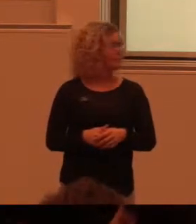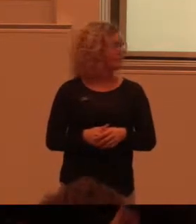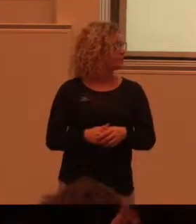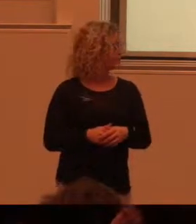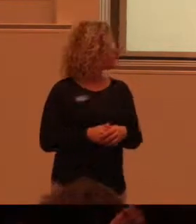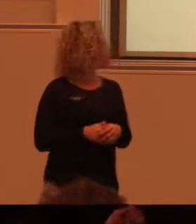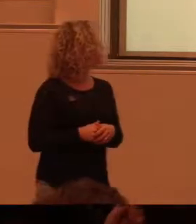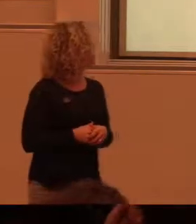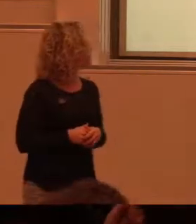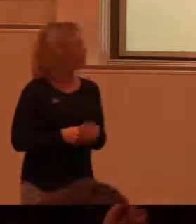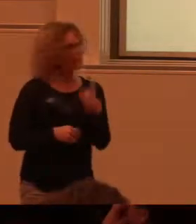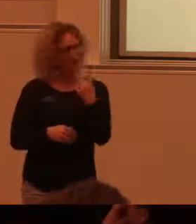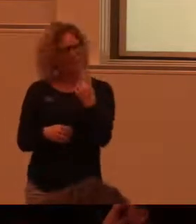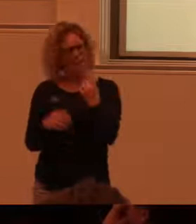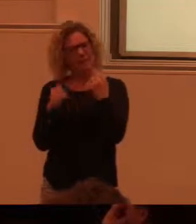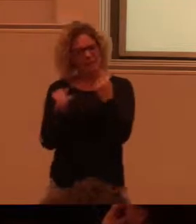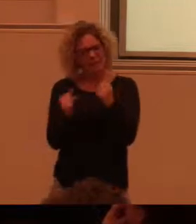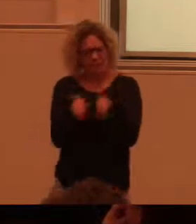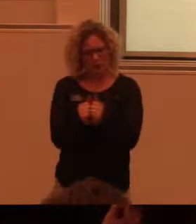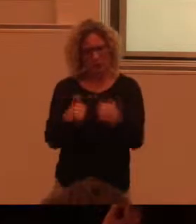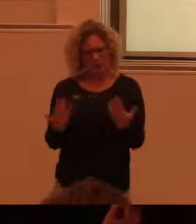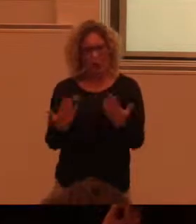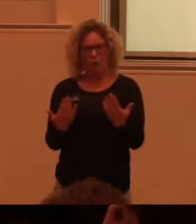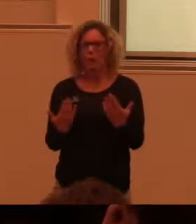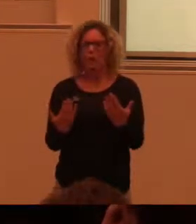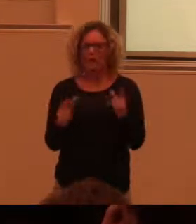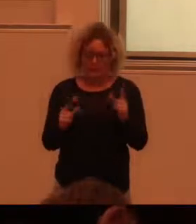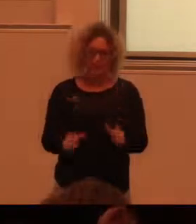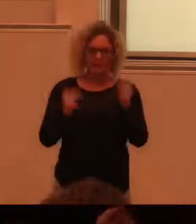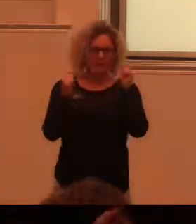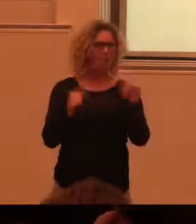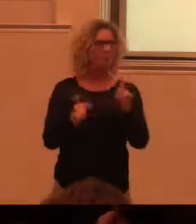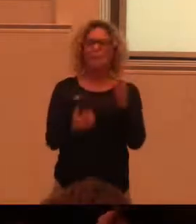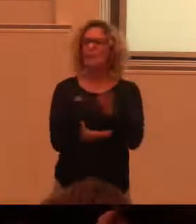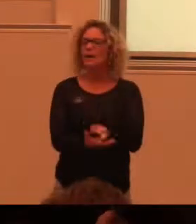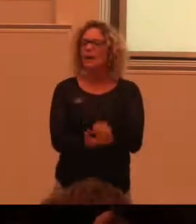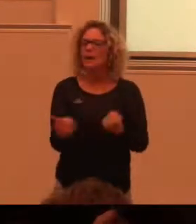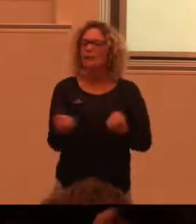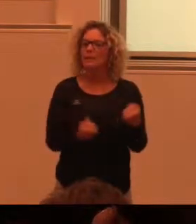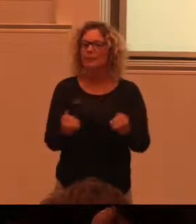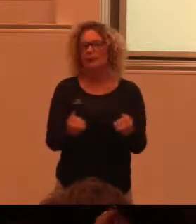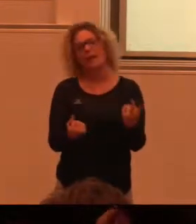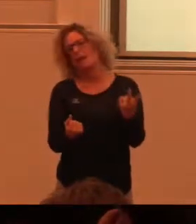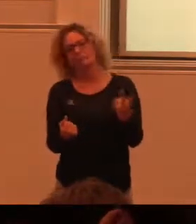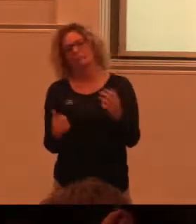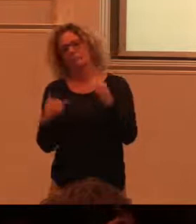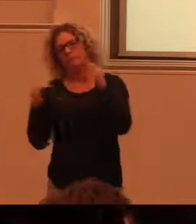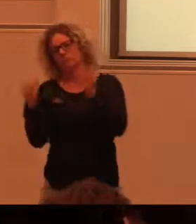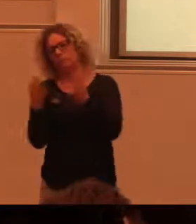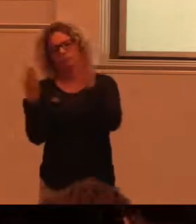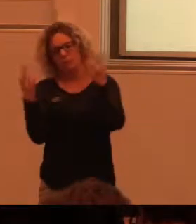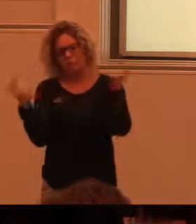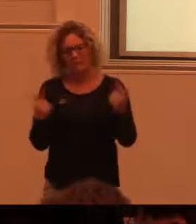En viktig sak är just också att hitta plats att ställa bil. Eller vad det nu är man kommer med.